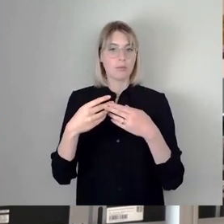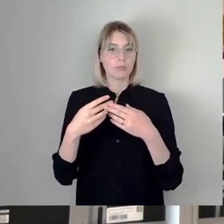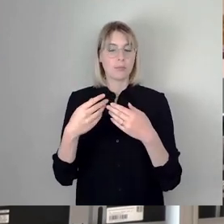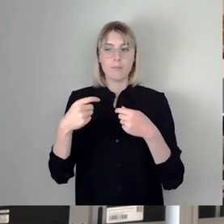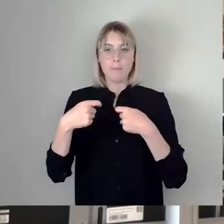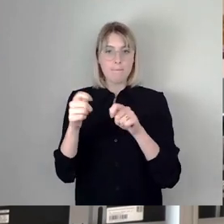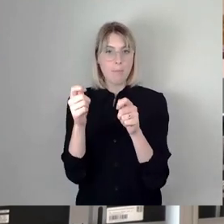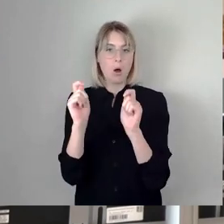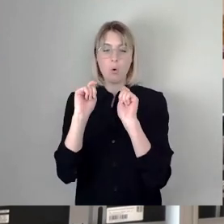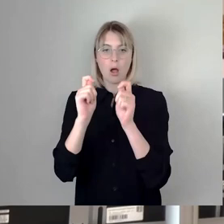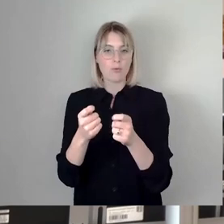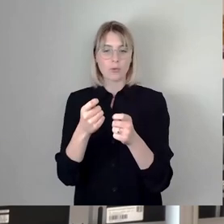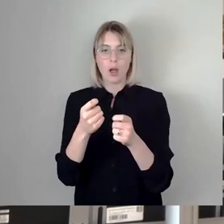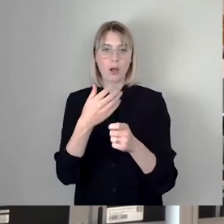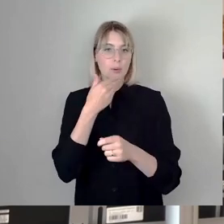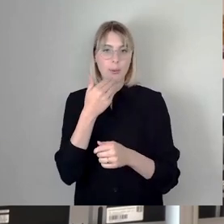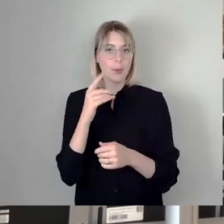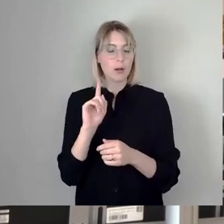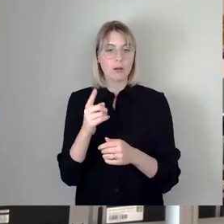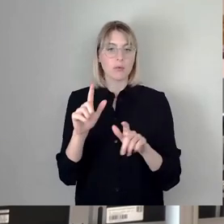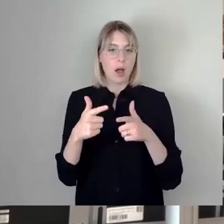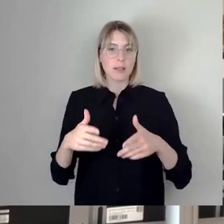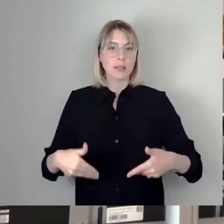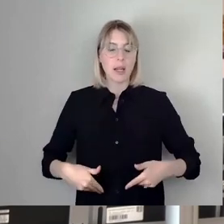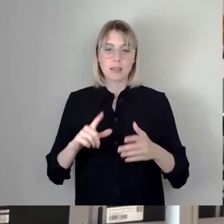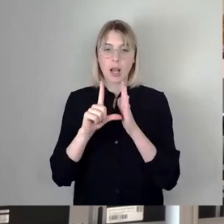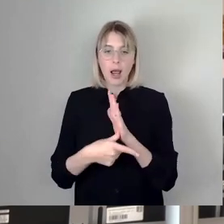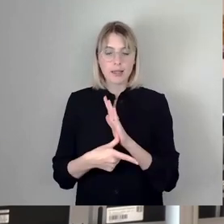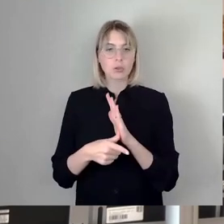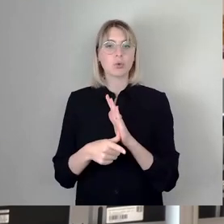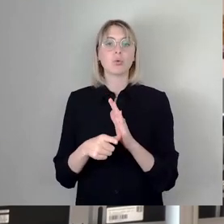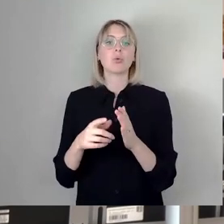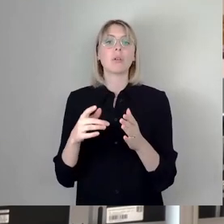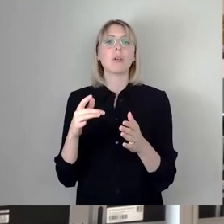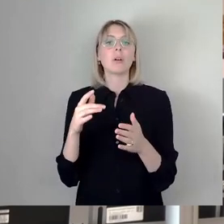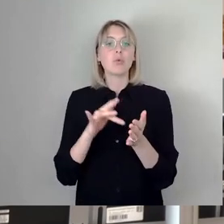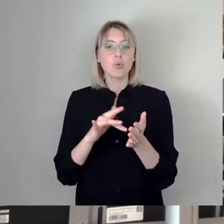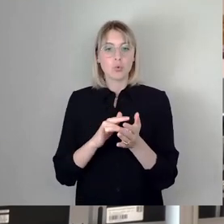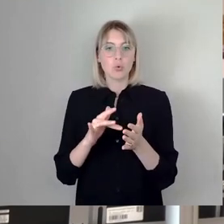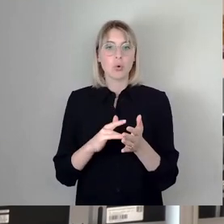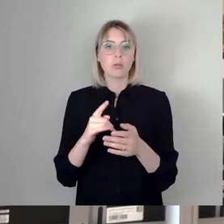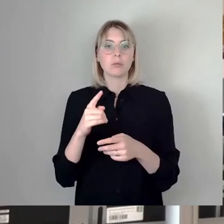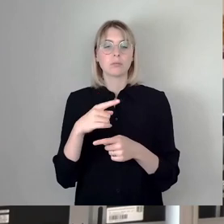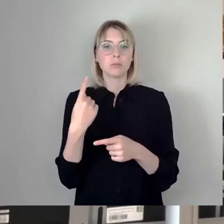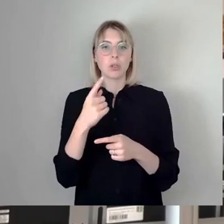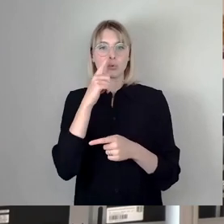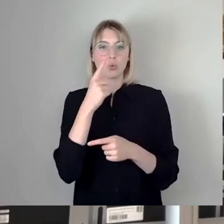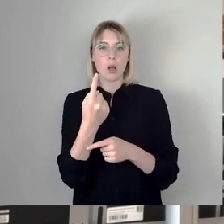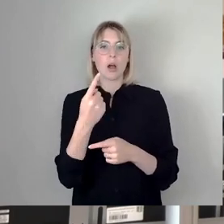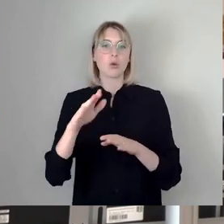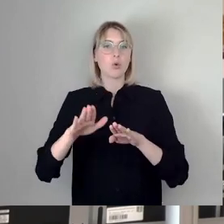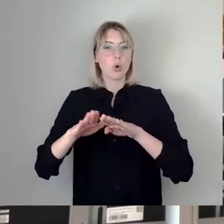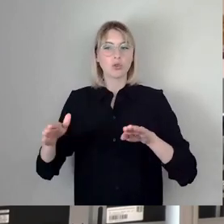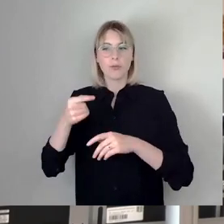Dienstleistung und es ist auch keine Konzession, weil wir letzten Endes nur ein Grundstück vermieten, was dem Freistaat